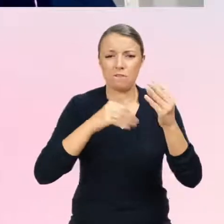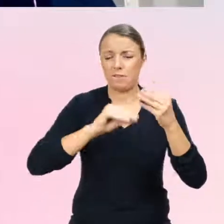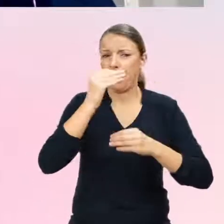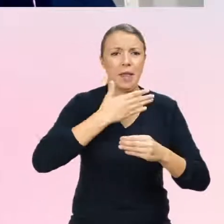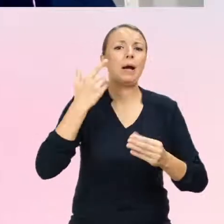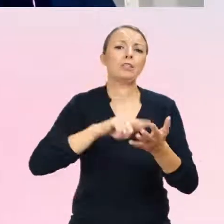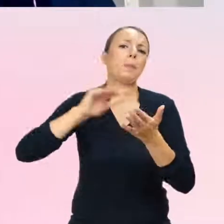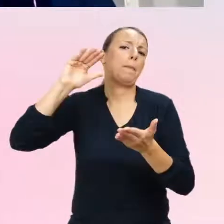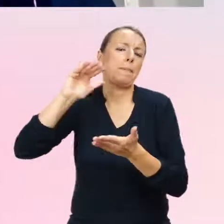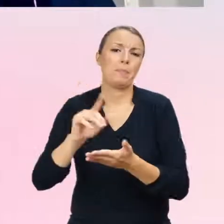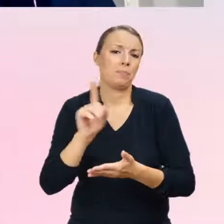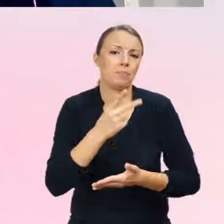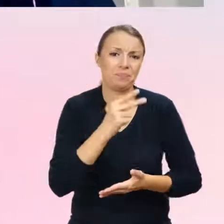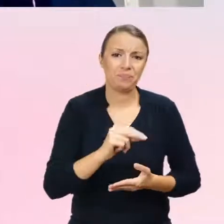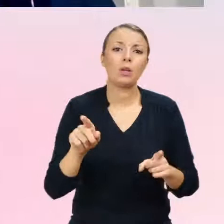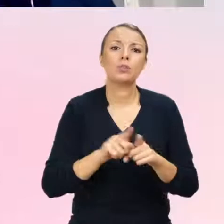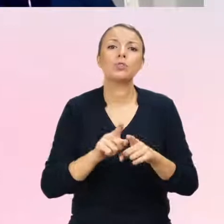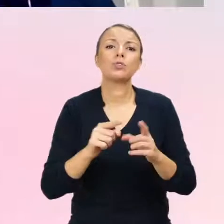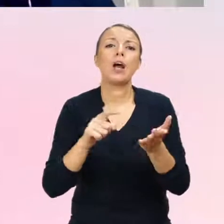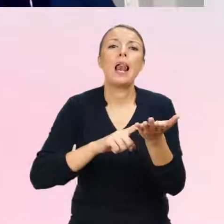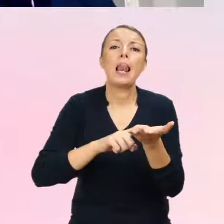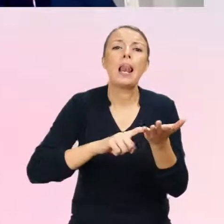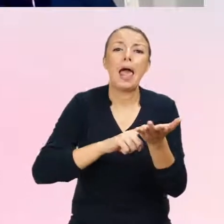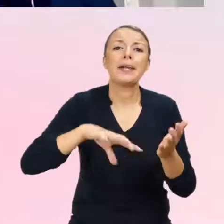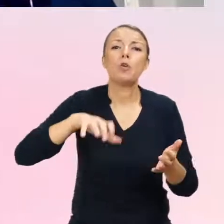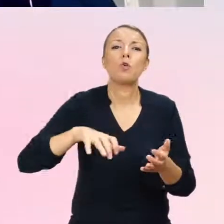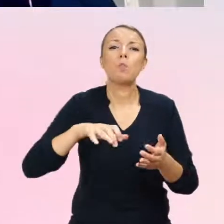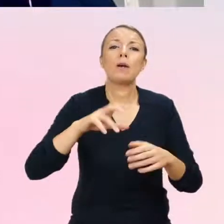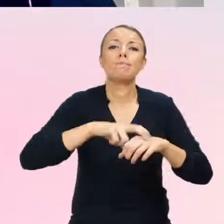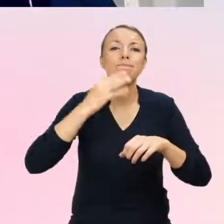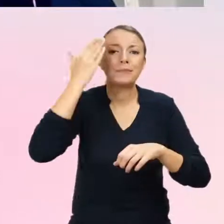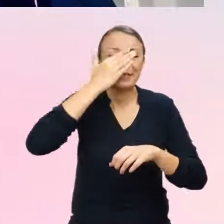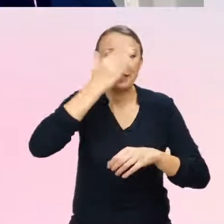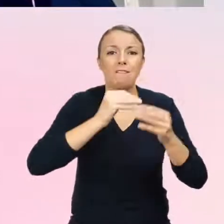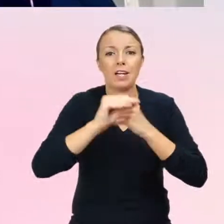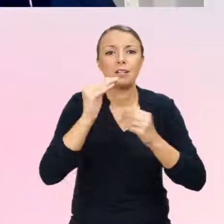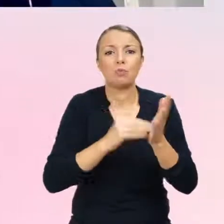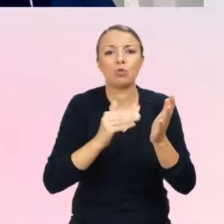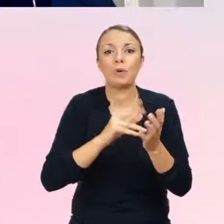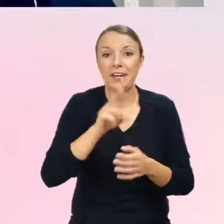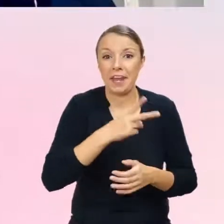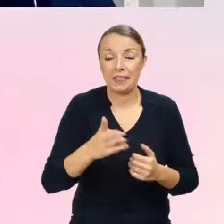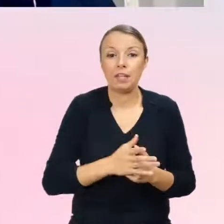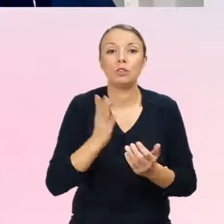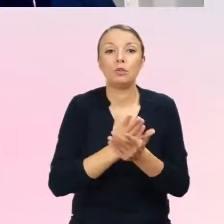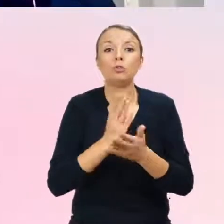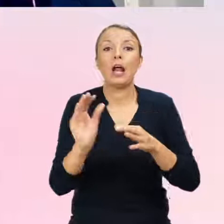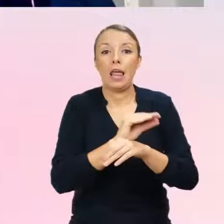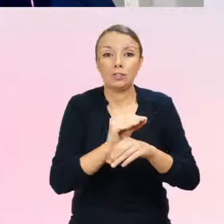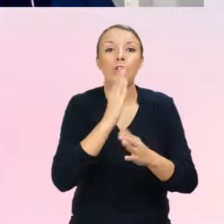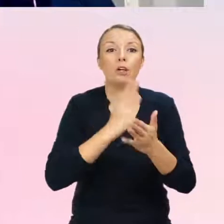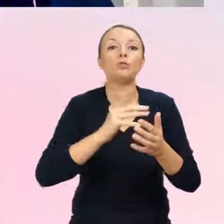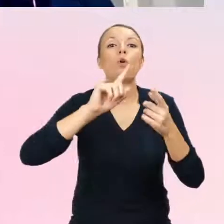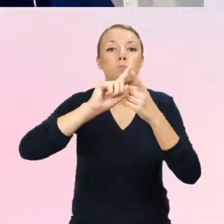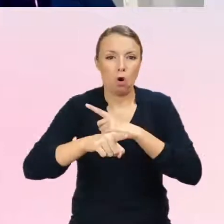konieczność stosowania leków psychiatrycznych wzrosła po okresie leczenia potwierdzającego płeć w porównaniu do